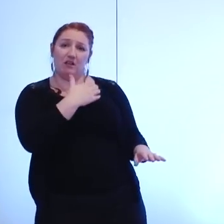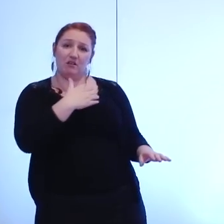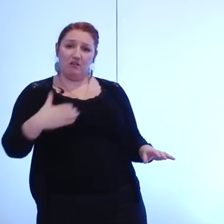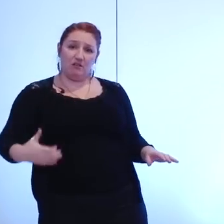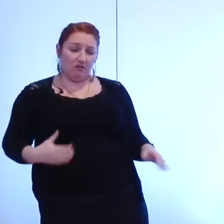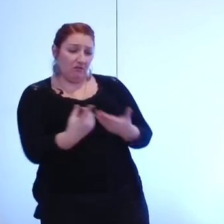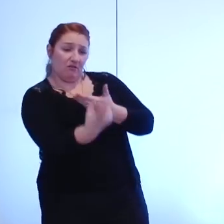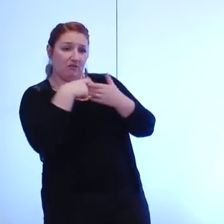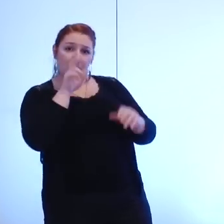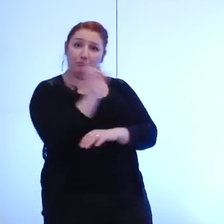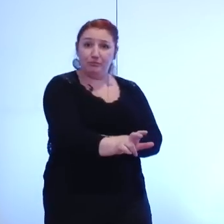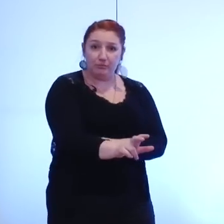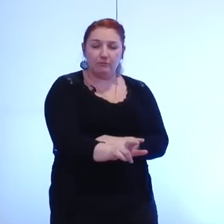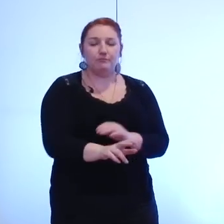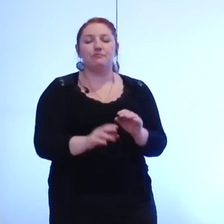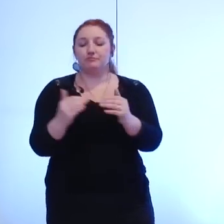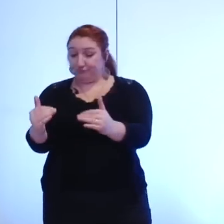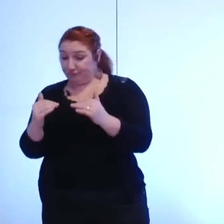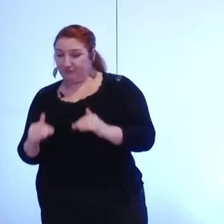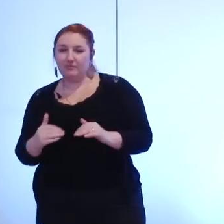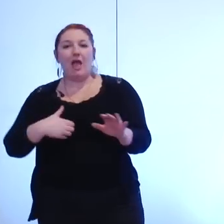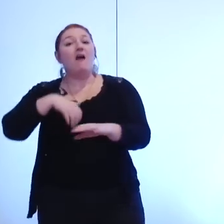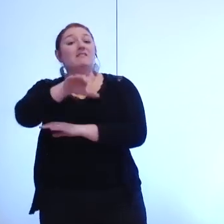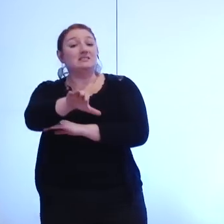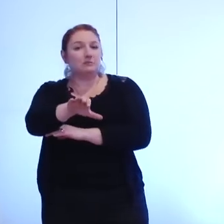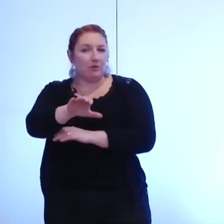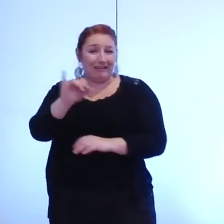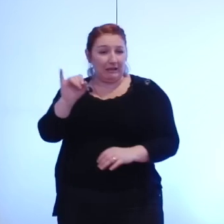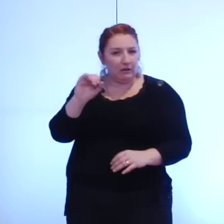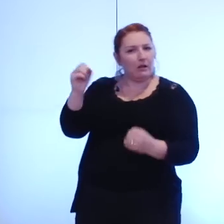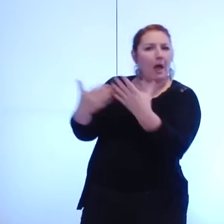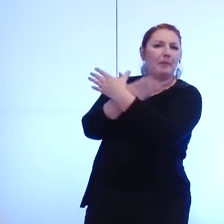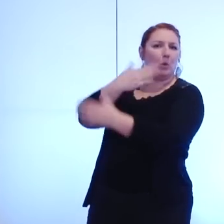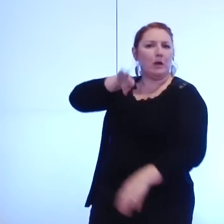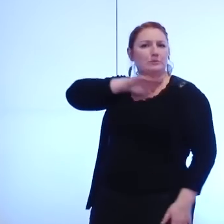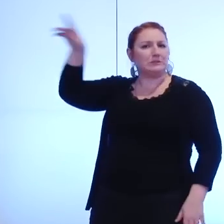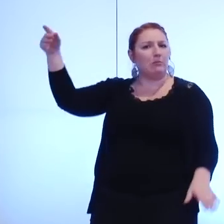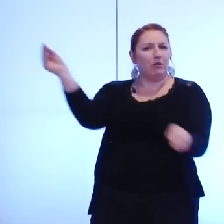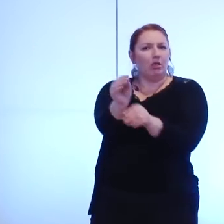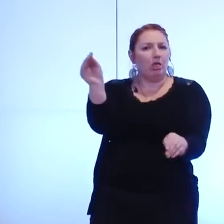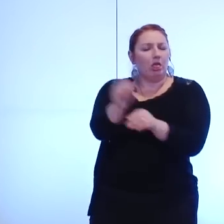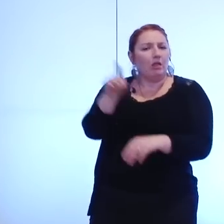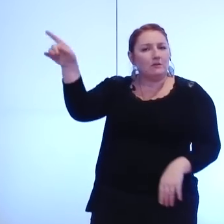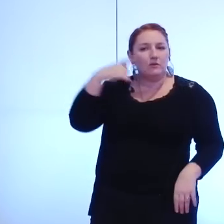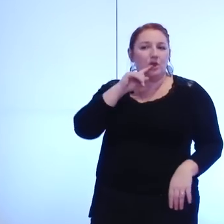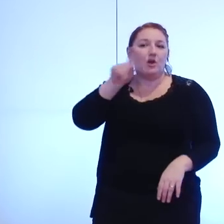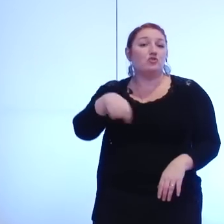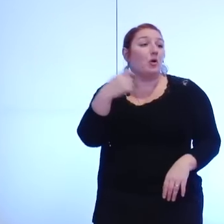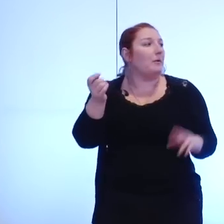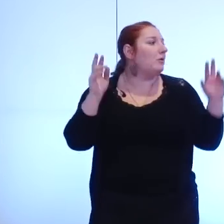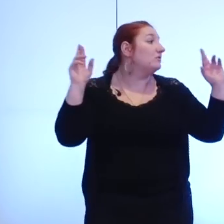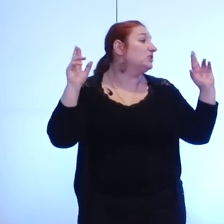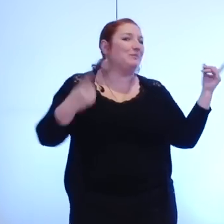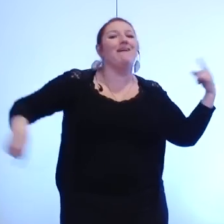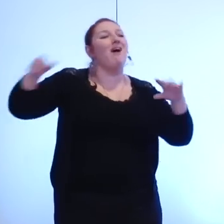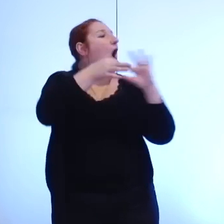ne signifie que les investissements un combat de la métro alors si ça se passe bien entre gens de bonne compagnie et je vous le souhaite